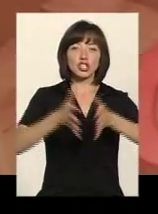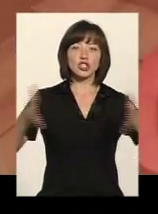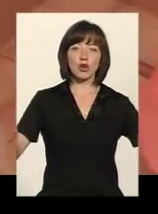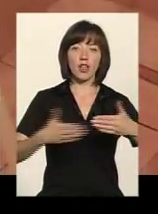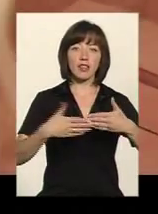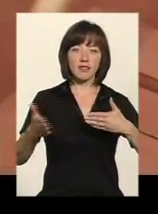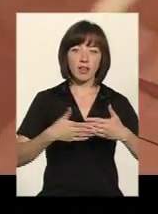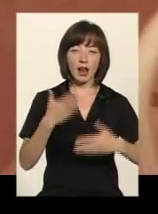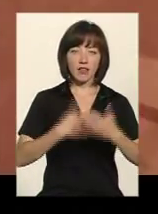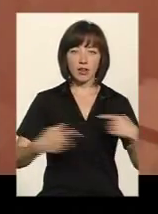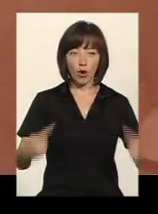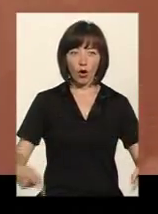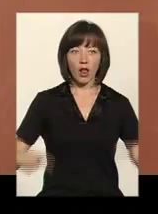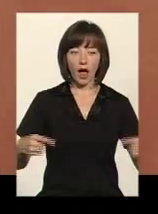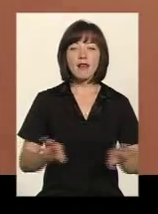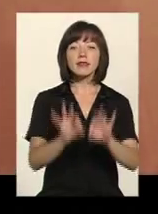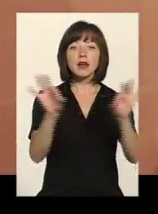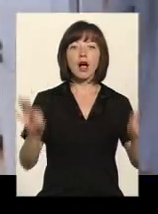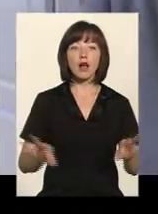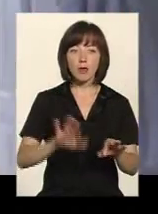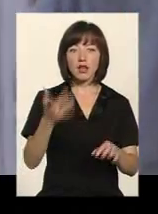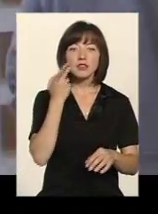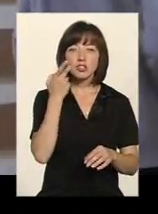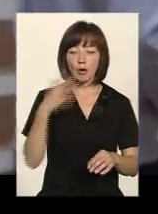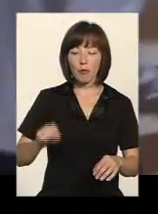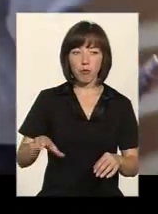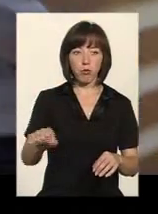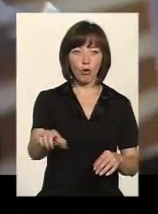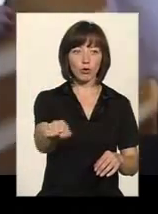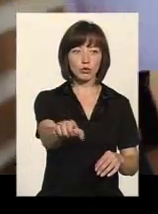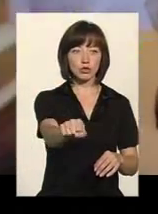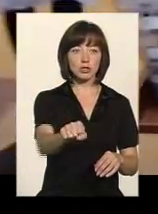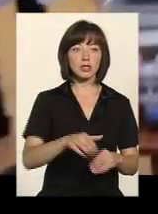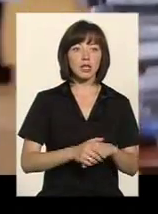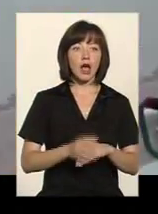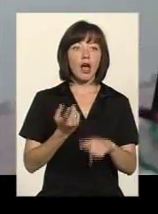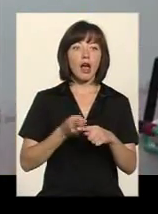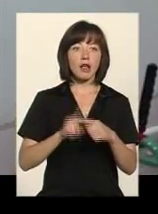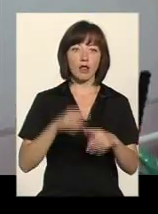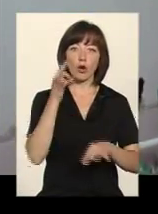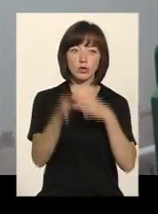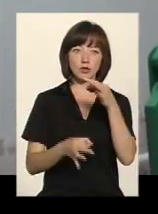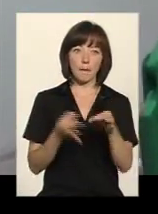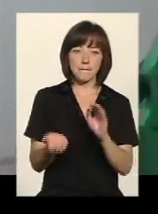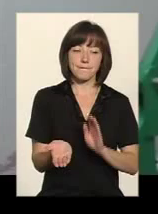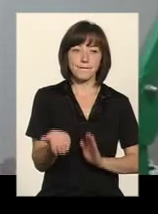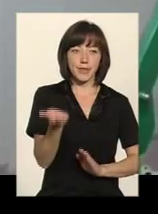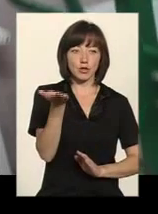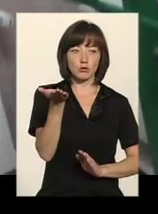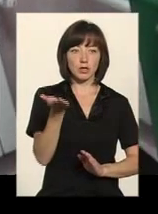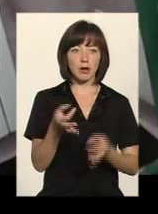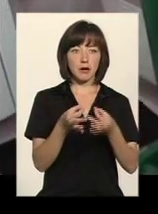аморитів колецьких порогів, і везде поручні. Це коз, він круглосуточний, це під'ємник, який